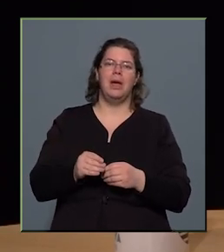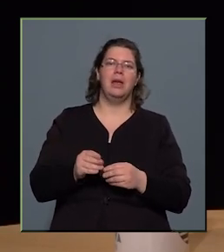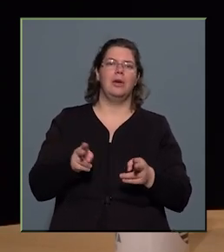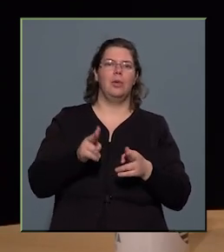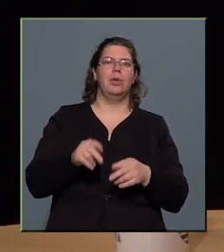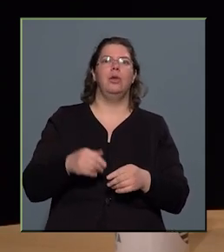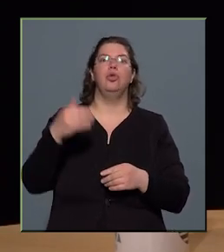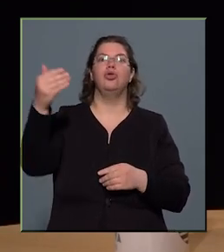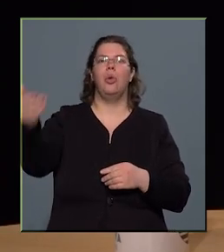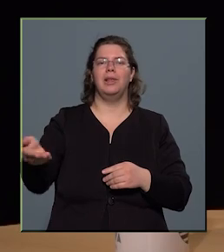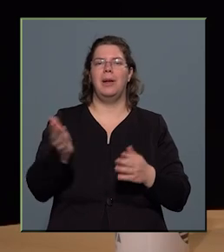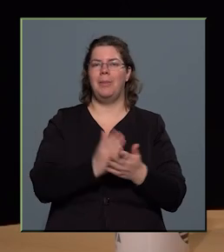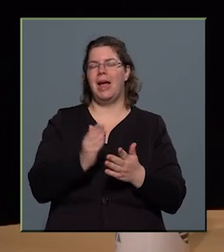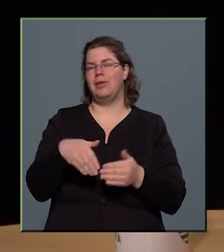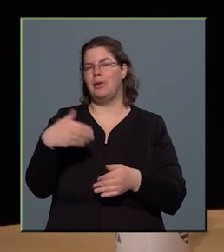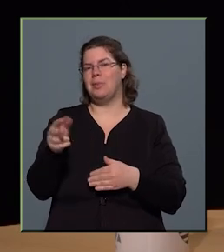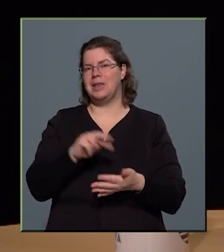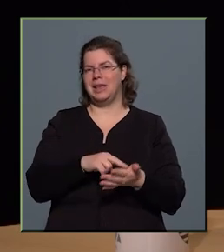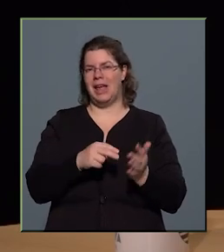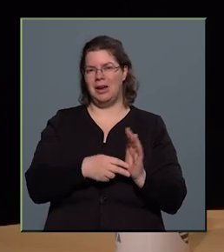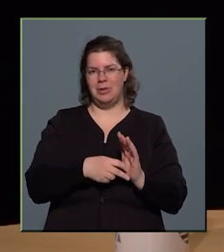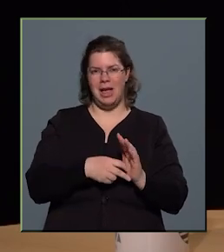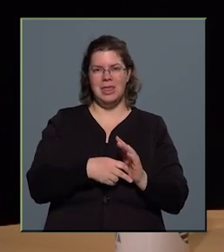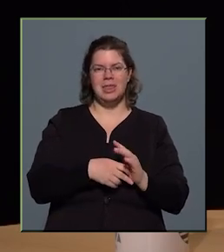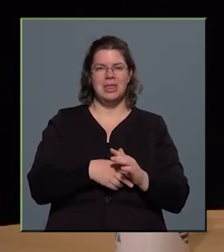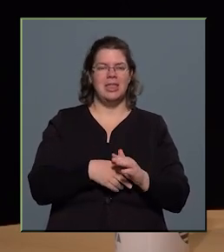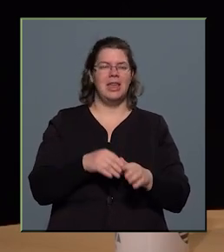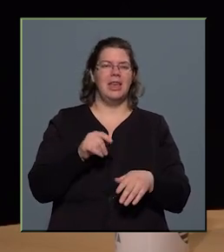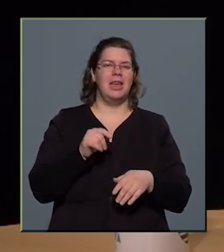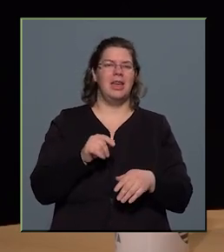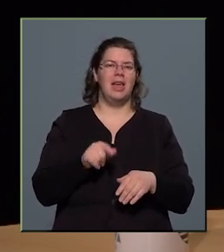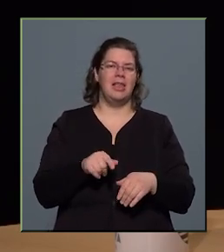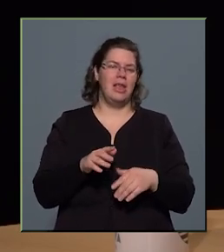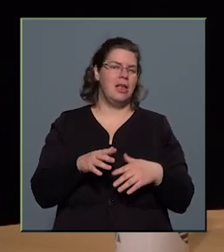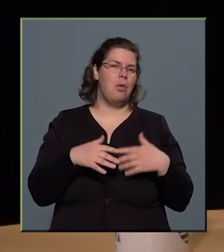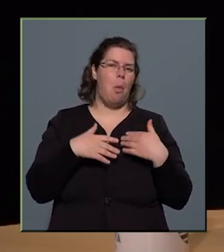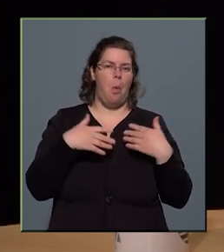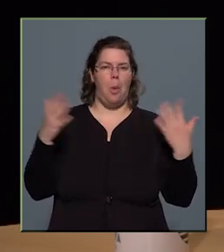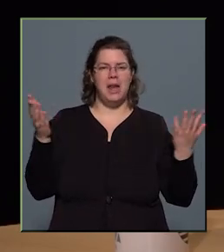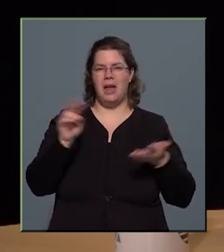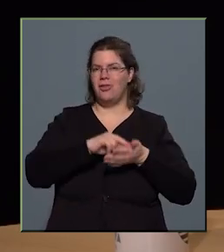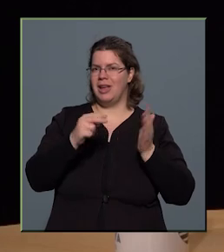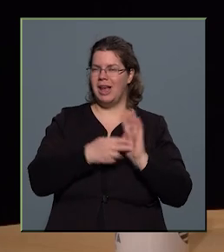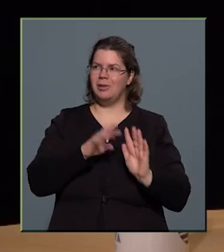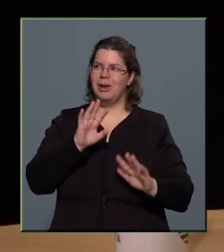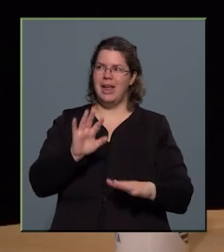túlsó oldala már a szomszédkerület, úgyhogy ez az óriási kerületnek egy